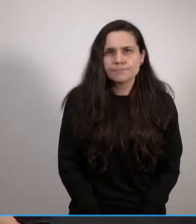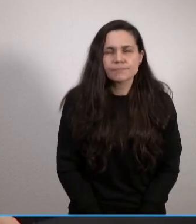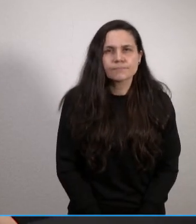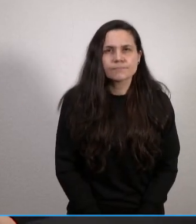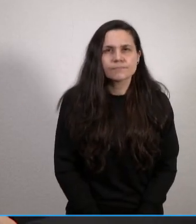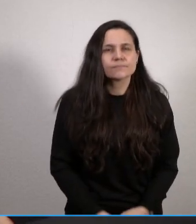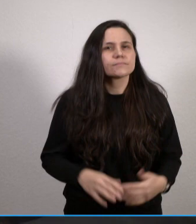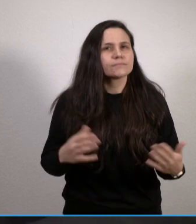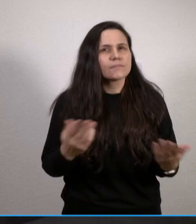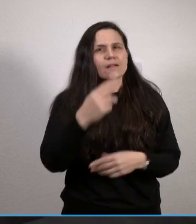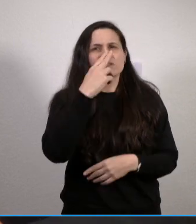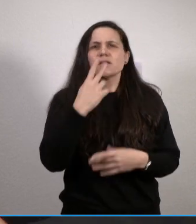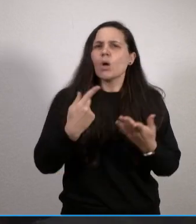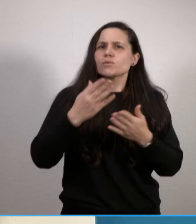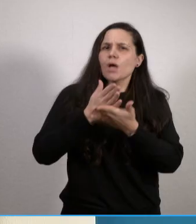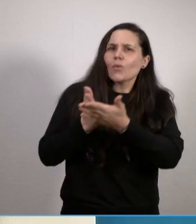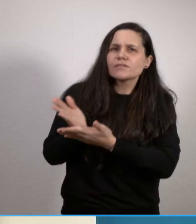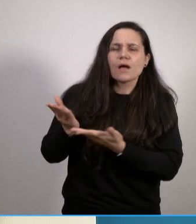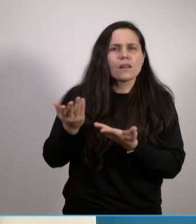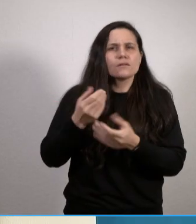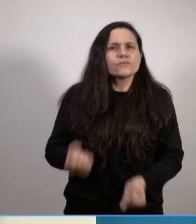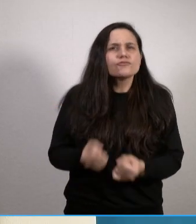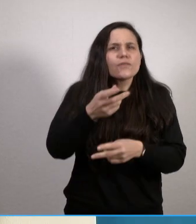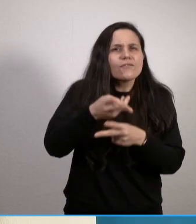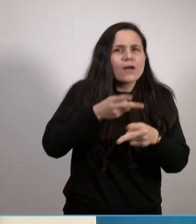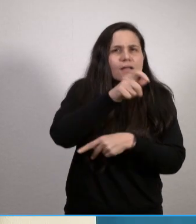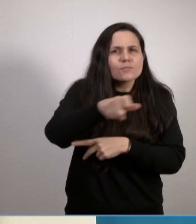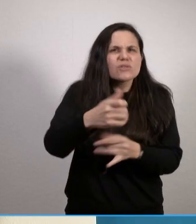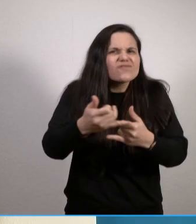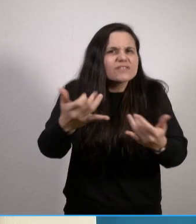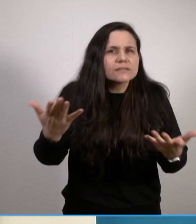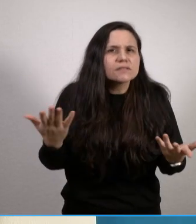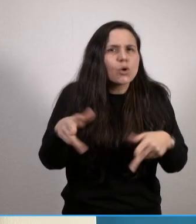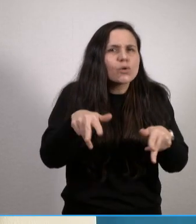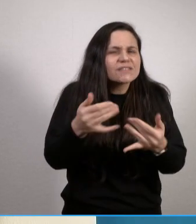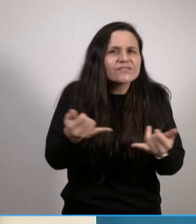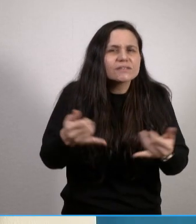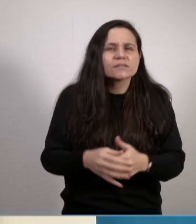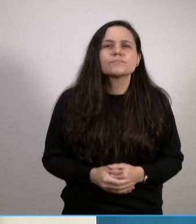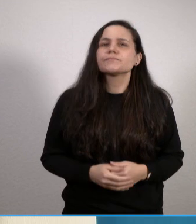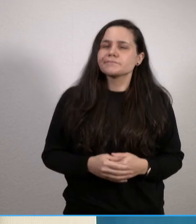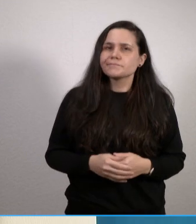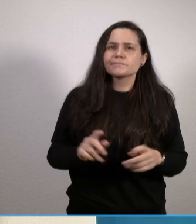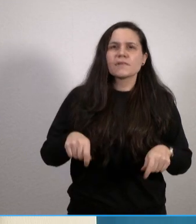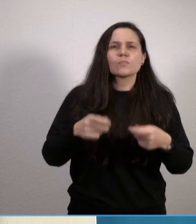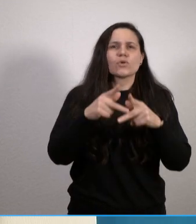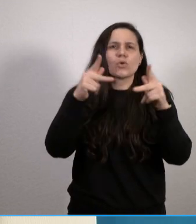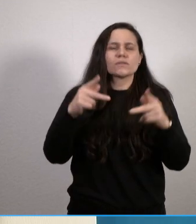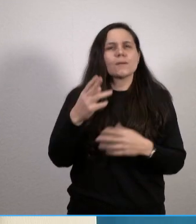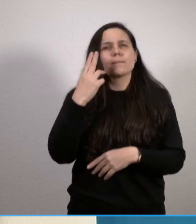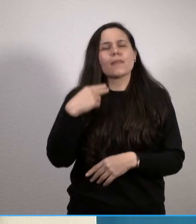Zuweisung der Schwerverletzten an die Krankenhäuser? das wird nach dem Konzept des Kleeblatt